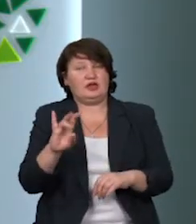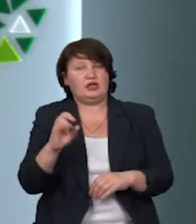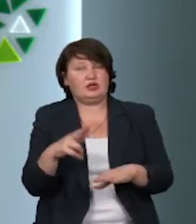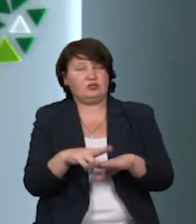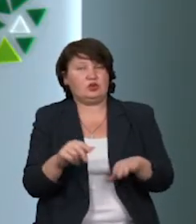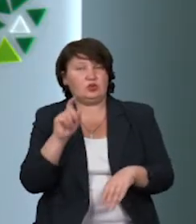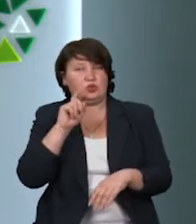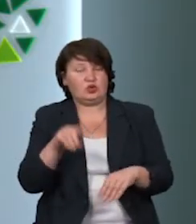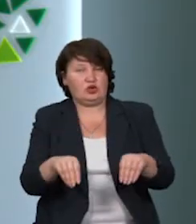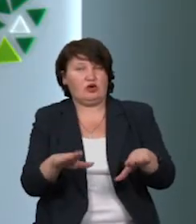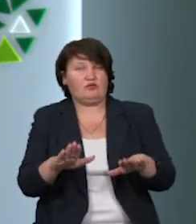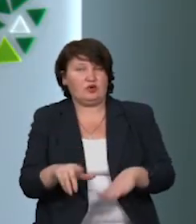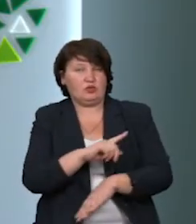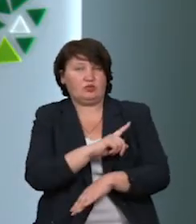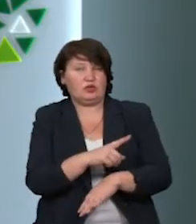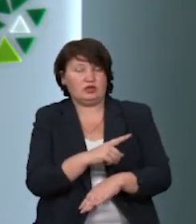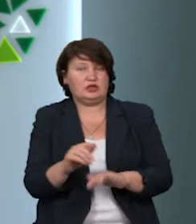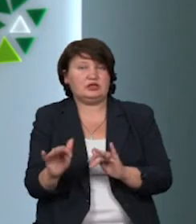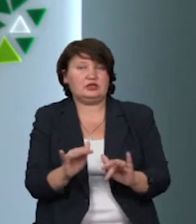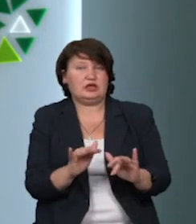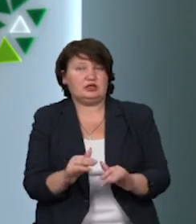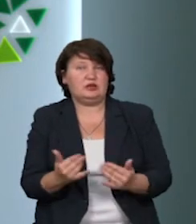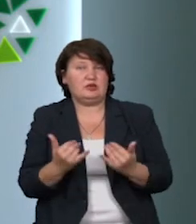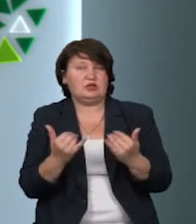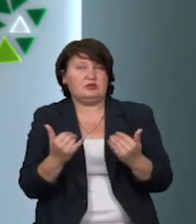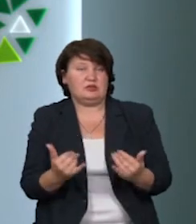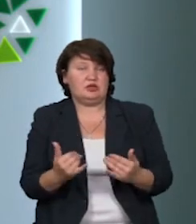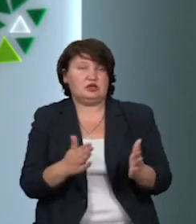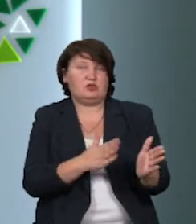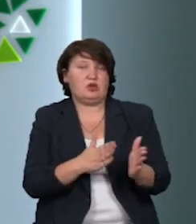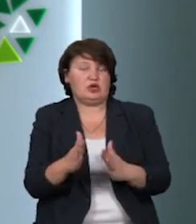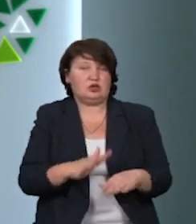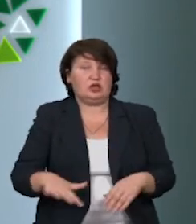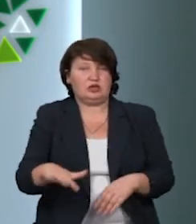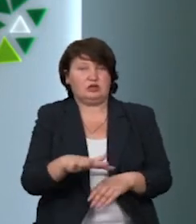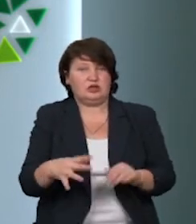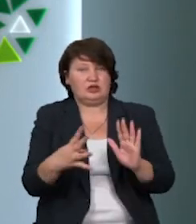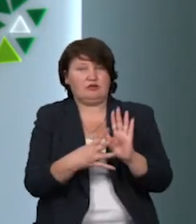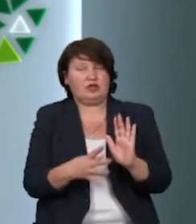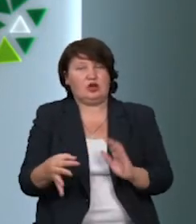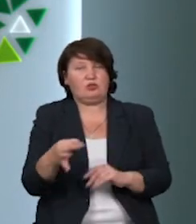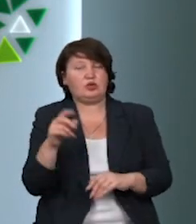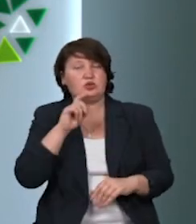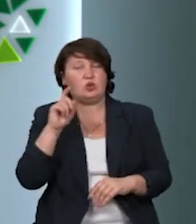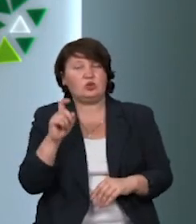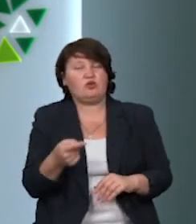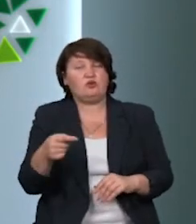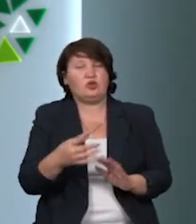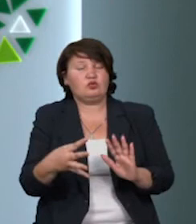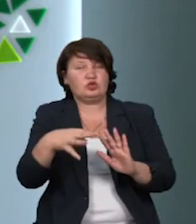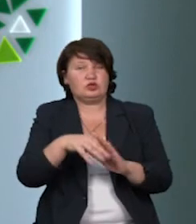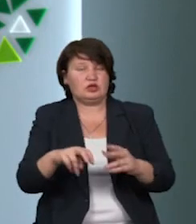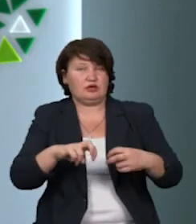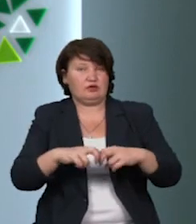України вирішило посилити заходи і забезпечення публічної безпеки та порядку на території дев'яти областей України, в тому числі Івано